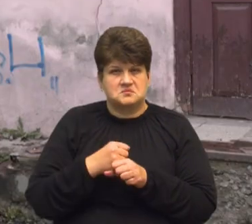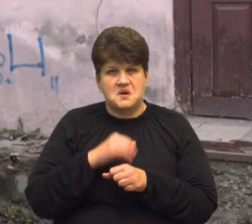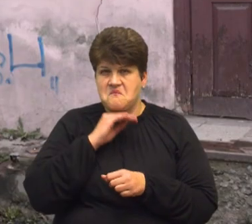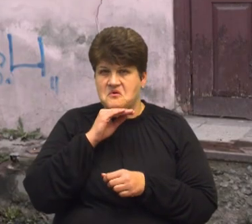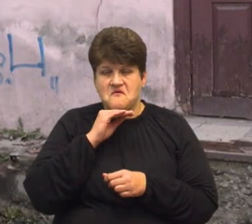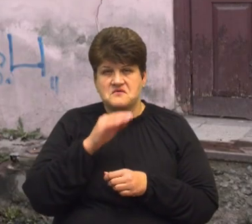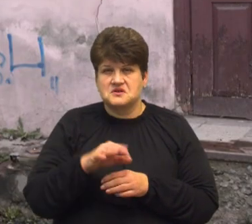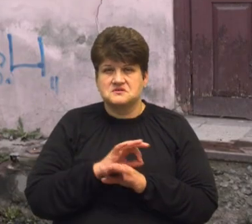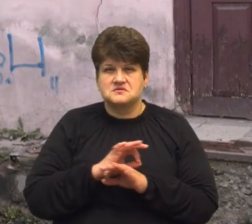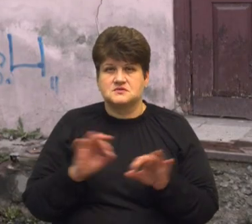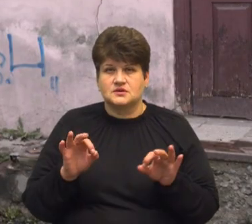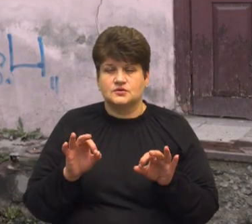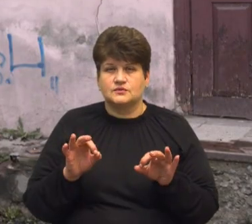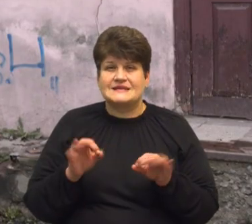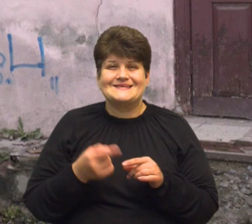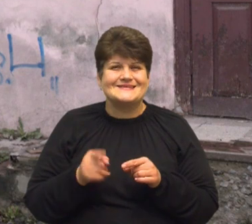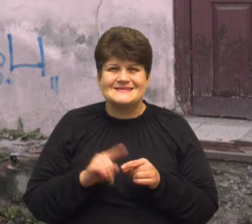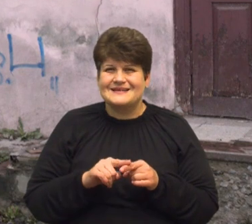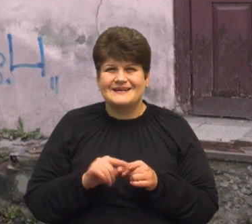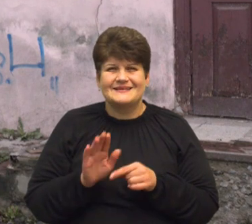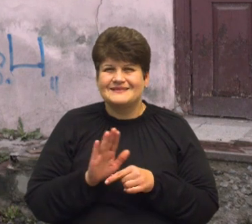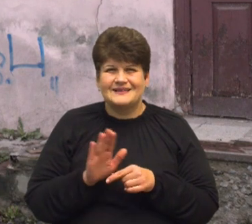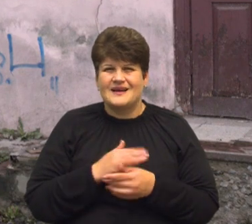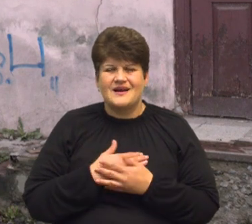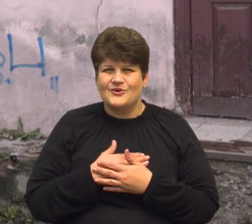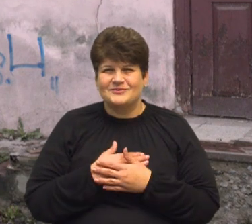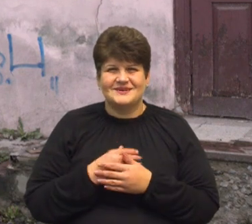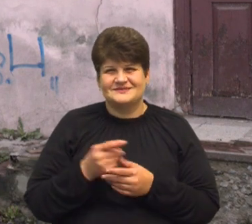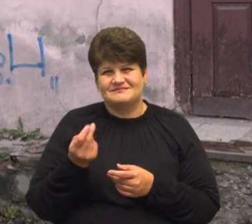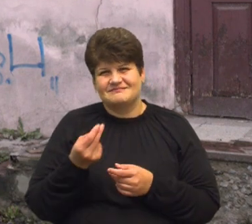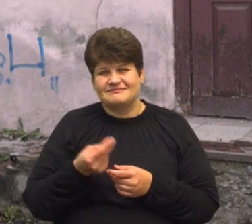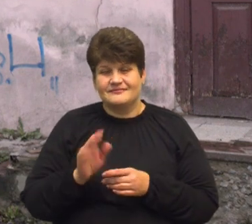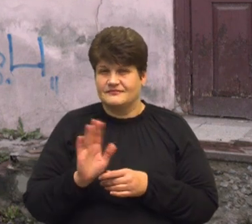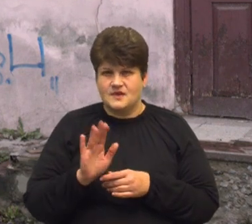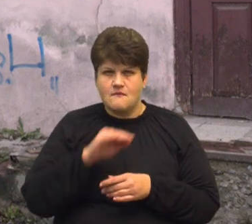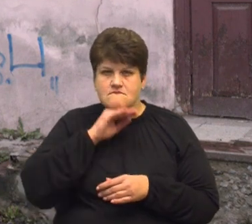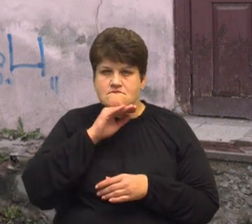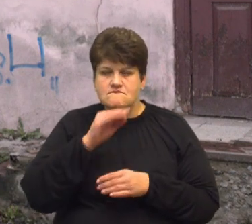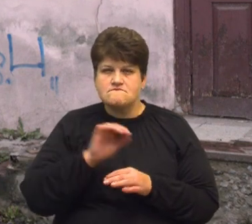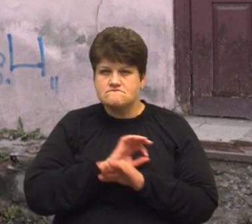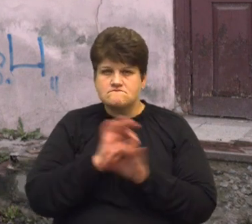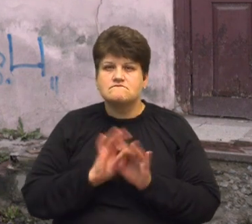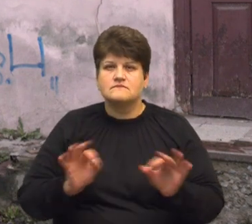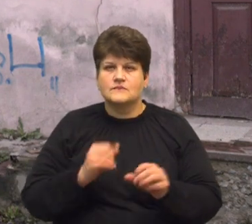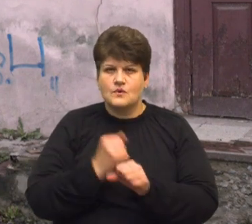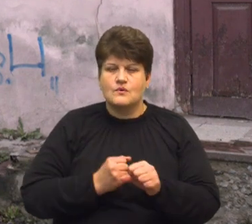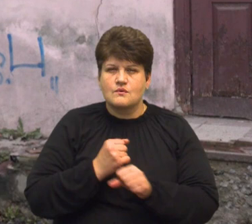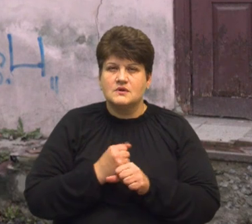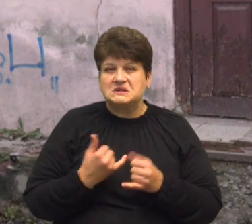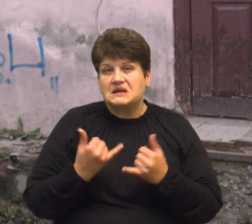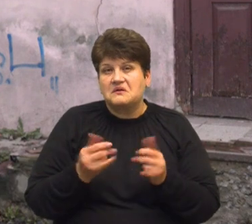гравером, тобто це не любительська річ, а це професійний гравер робив його для